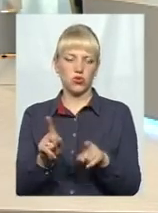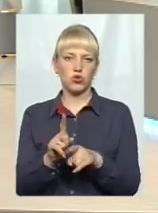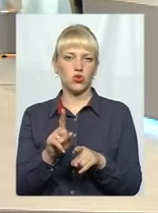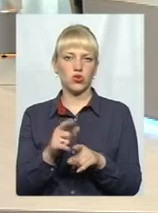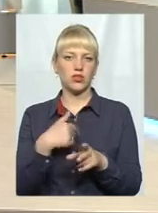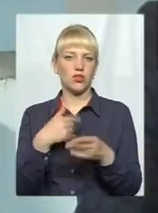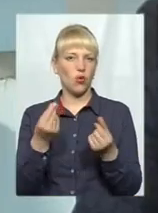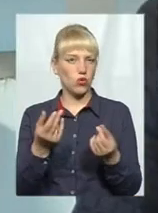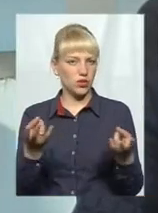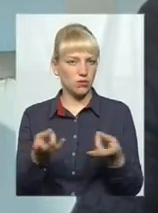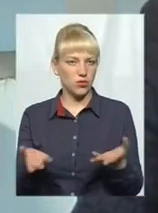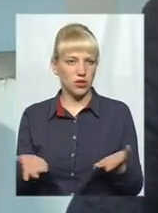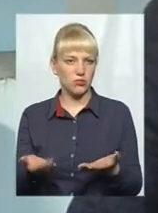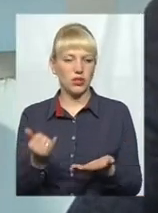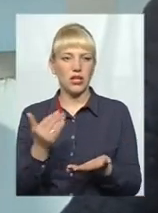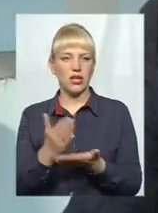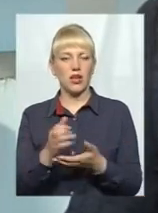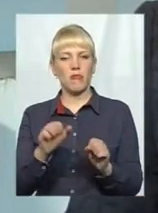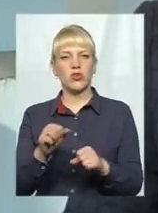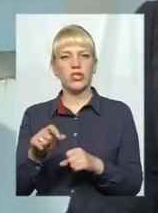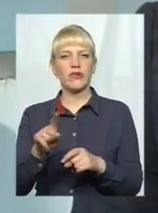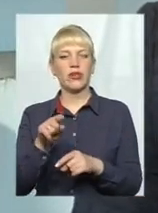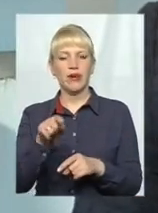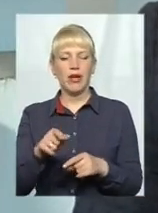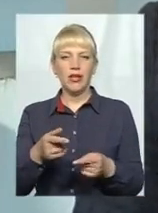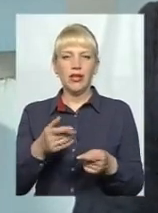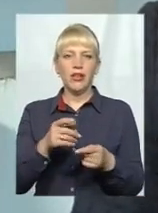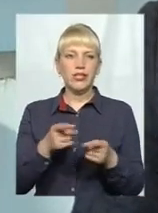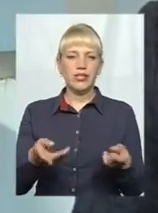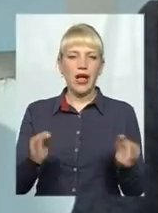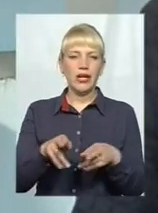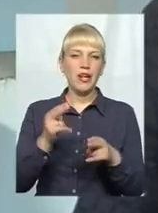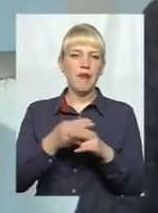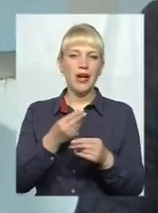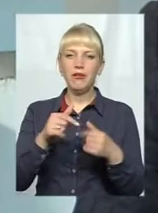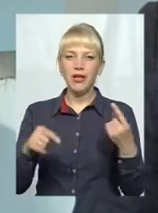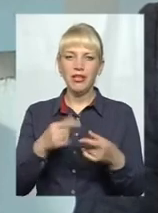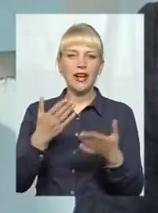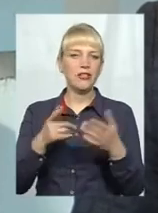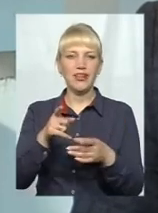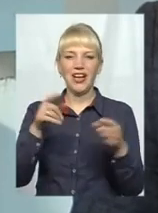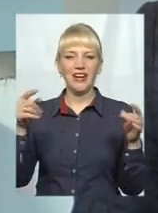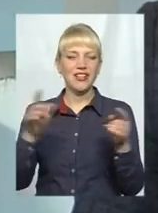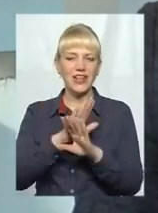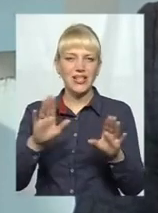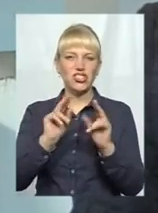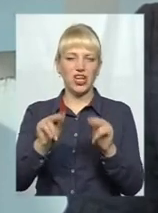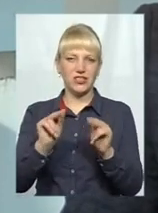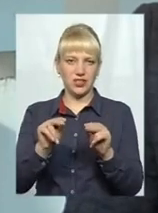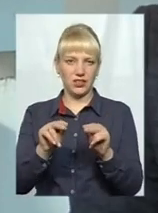це потрібні кошти, і є можливість, що тебе не залишиться цього бізнесу, якщо ти там не зовсім чесно його вів, і не зовсім